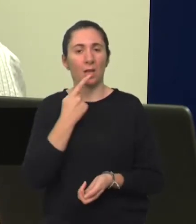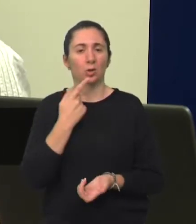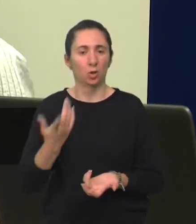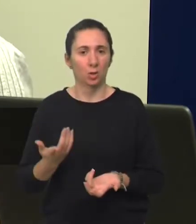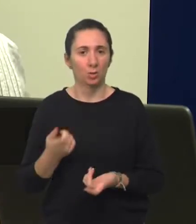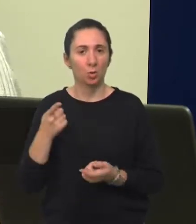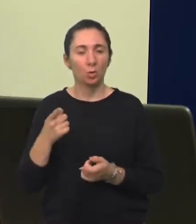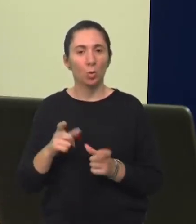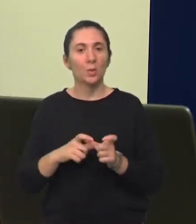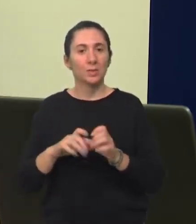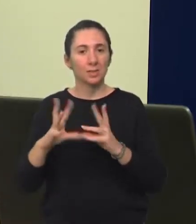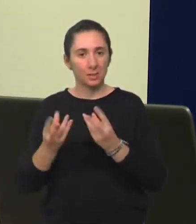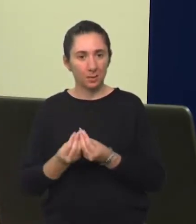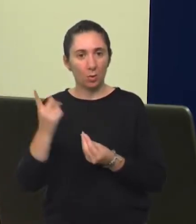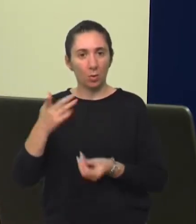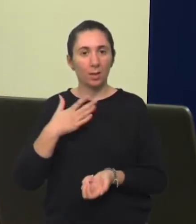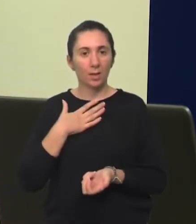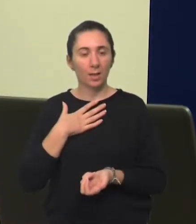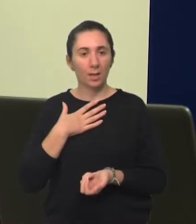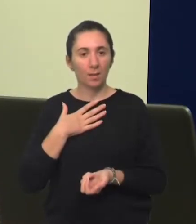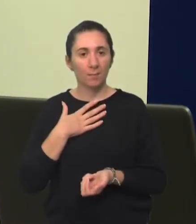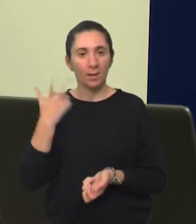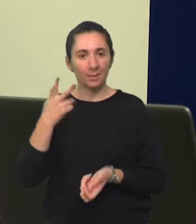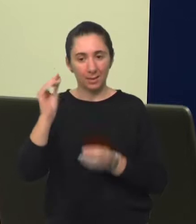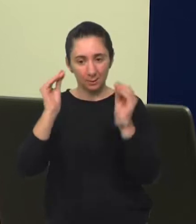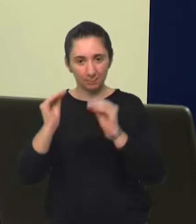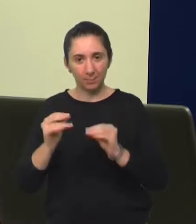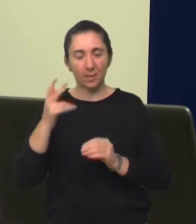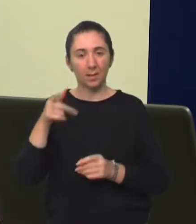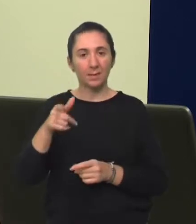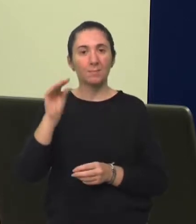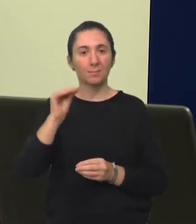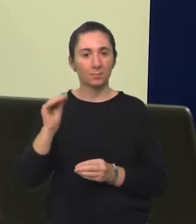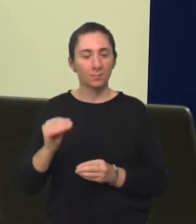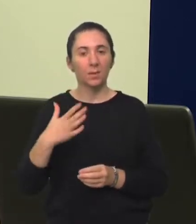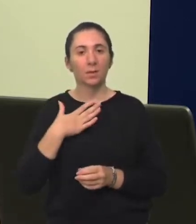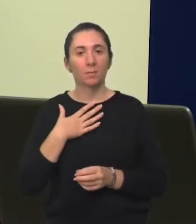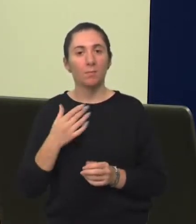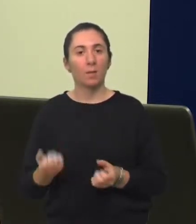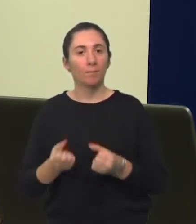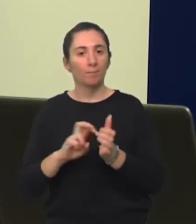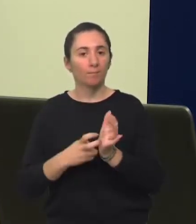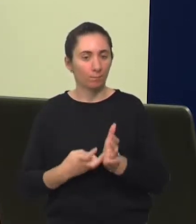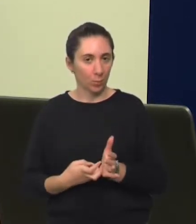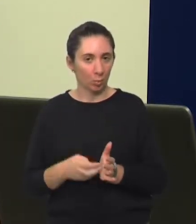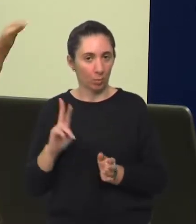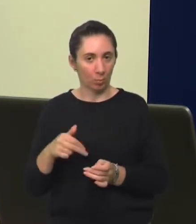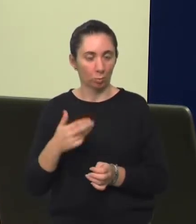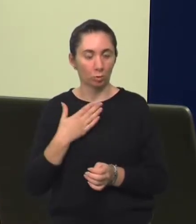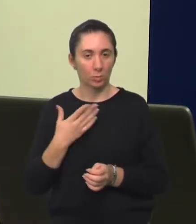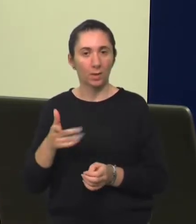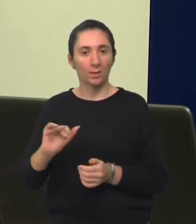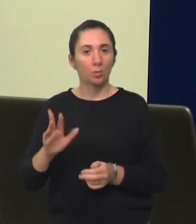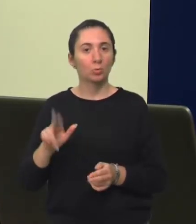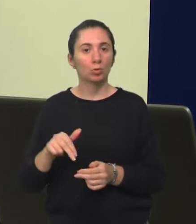sustav simbola i on ima niz sastavnica i na različitim tim sastavnicama zapravo može doći do teškoća. Što znači